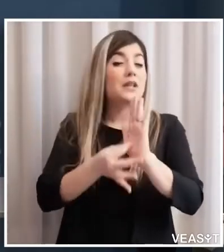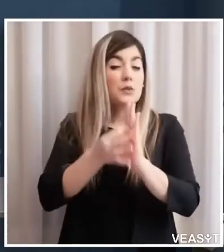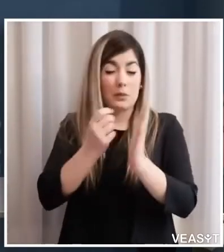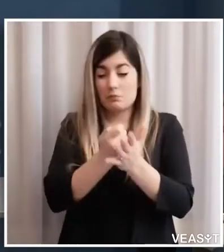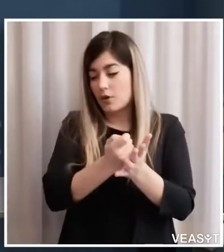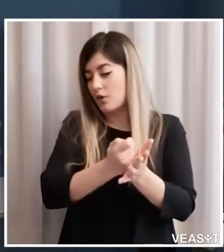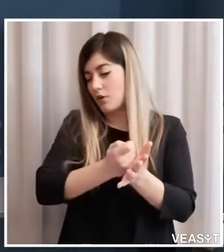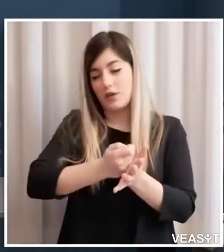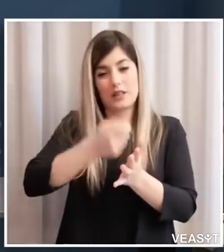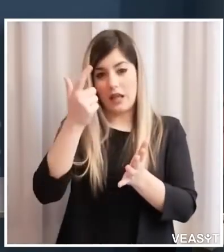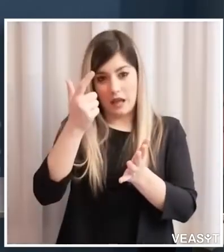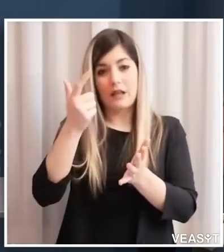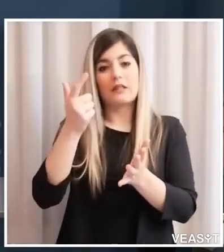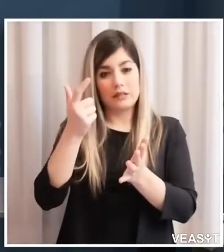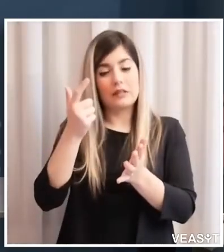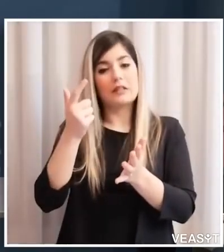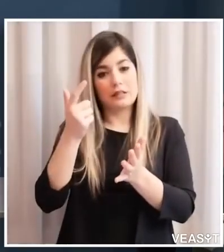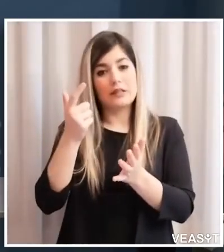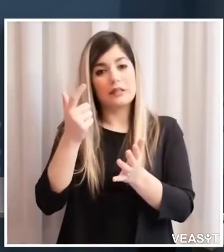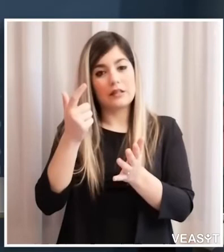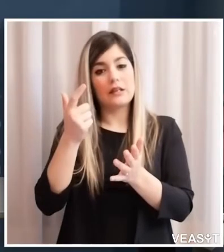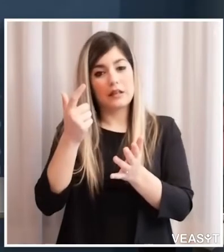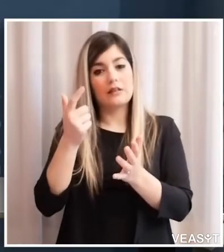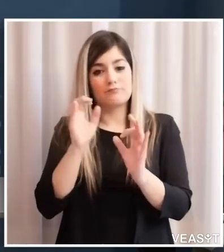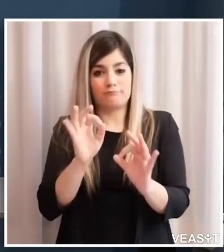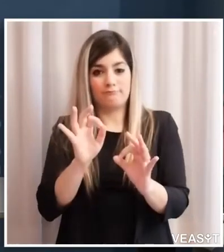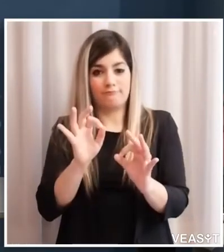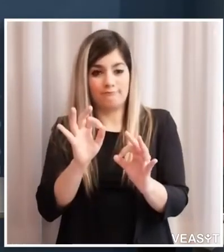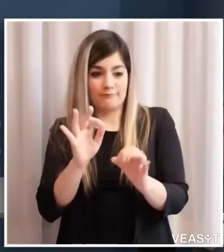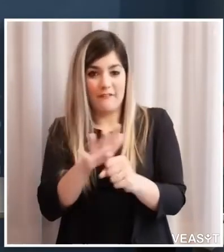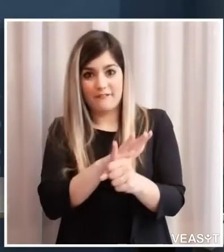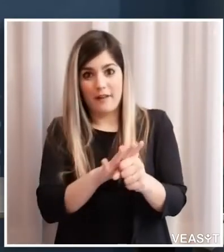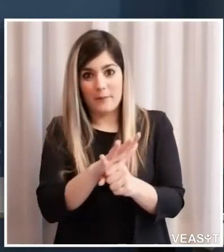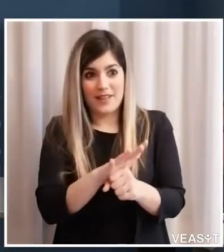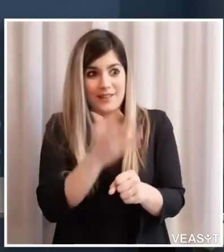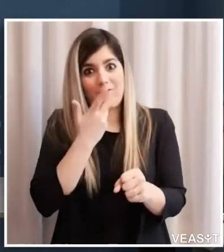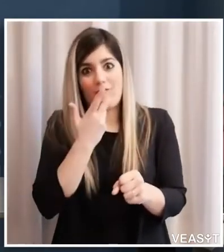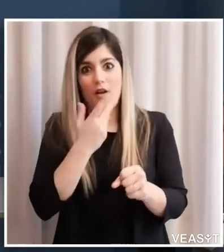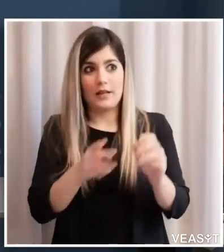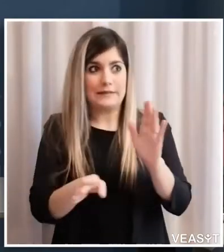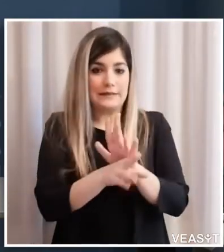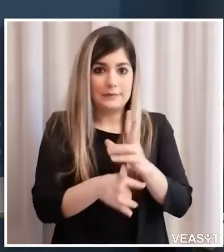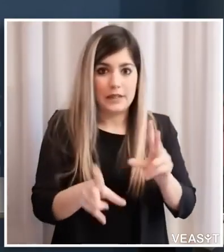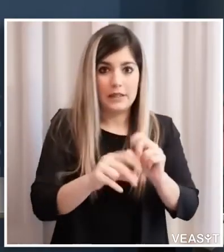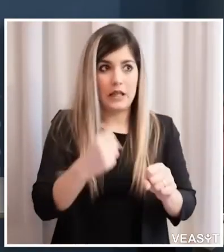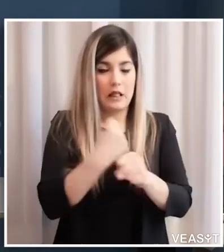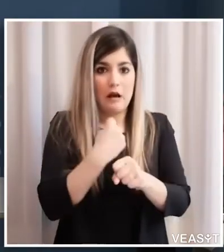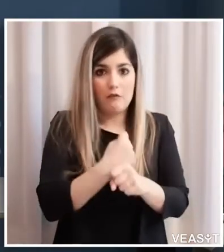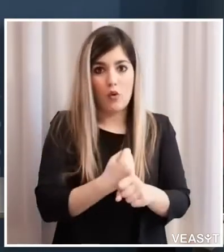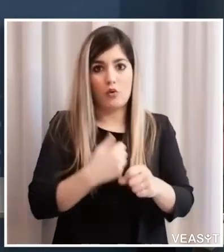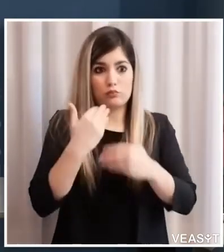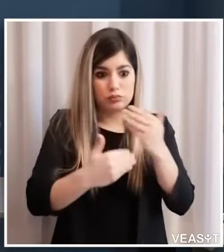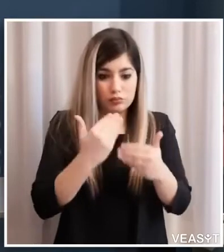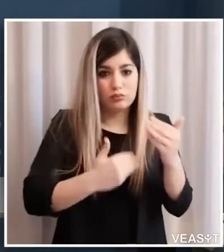presente soprattutto anche le famiglie che premono anche a ripartire a prendere il proprio lavoro è il punto